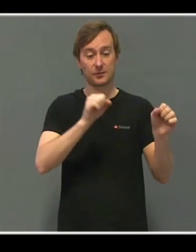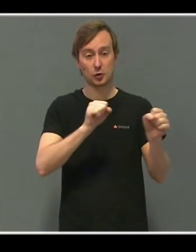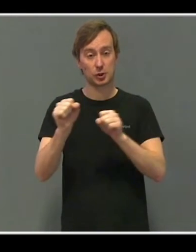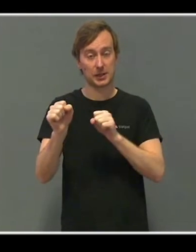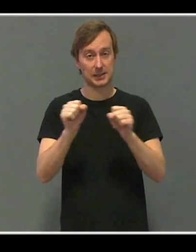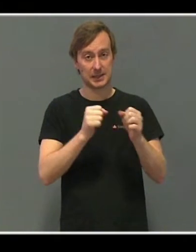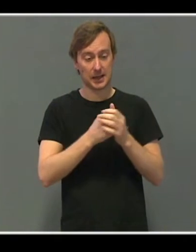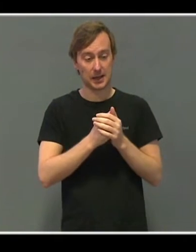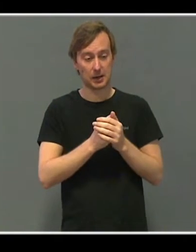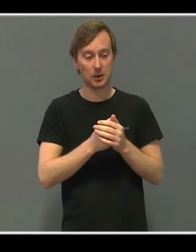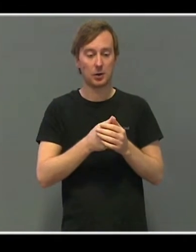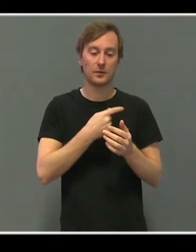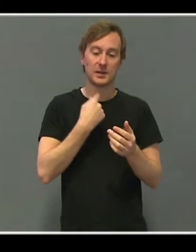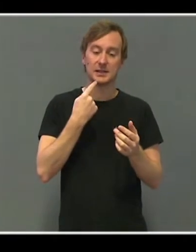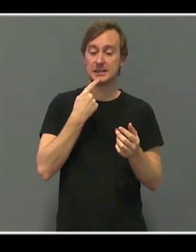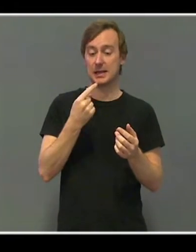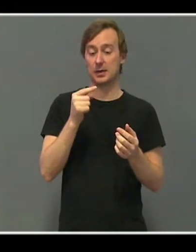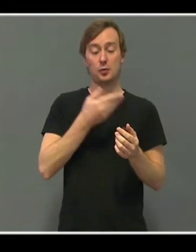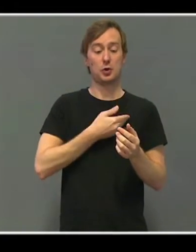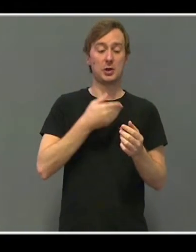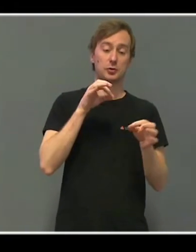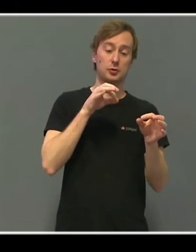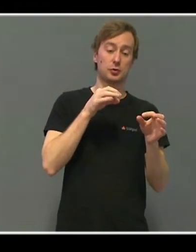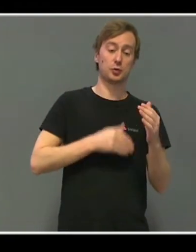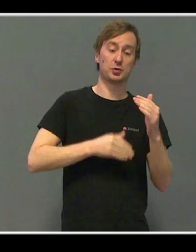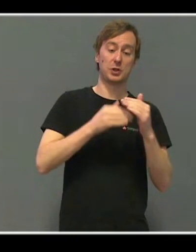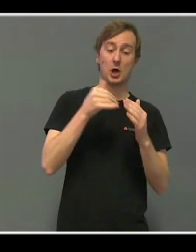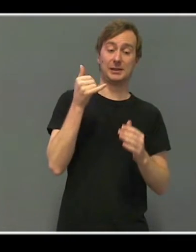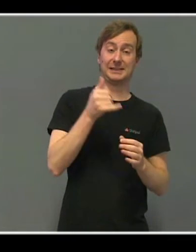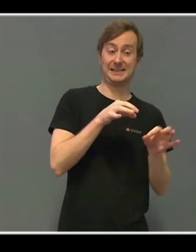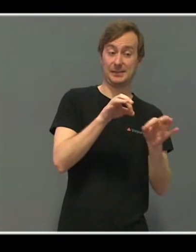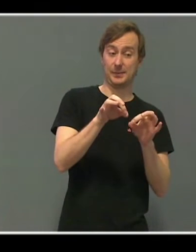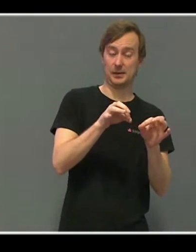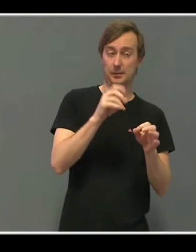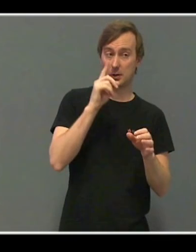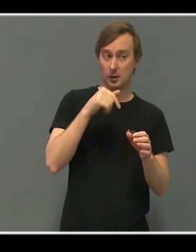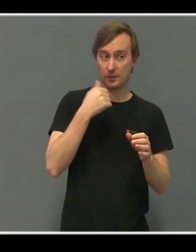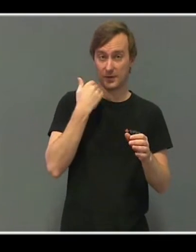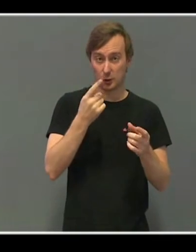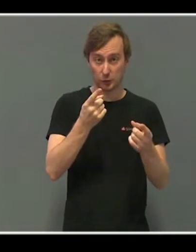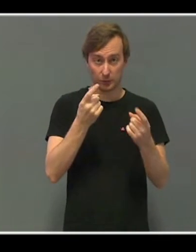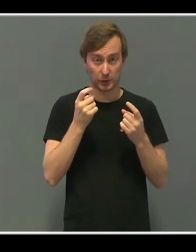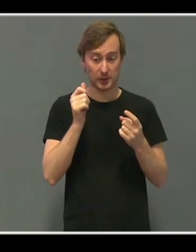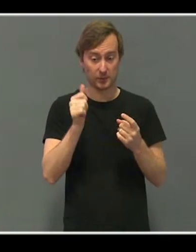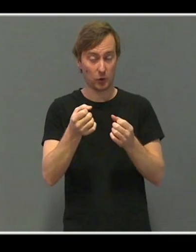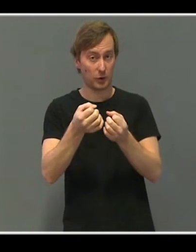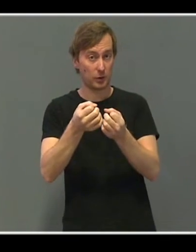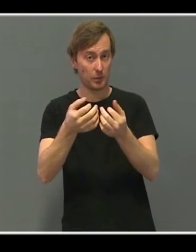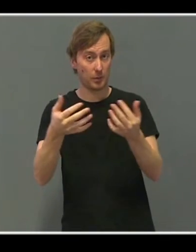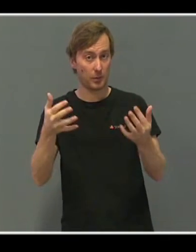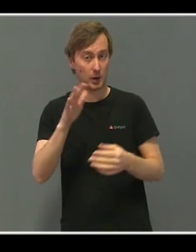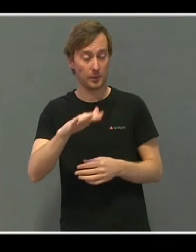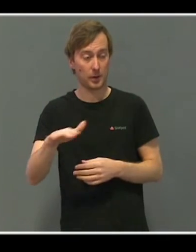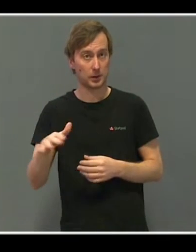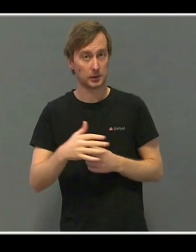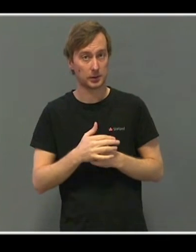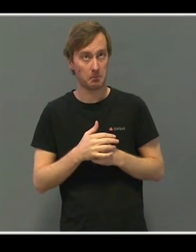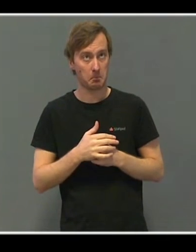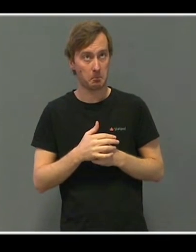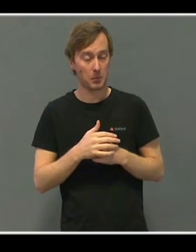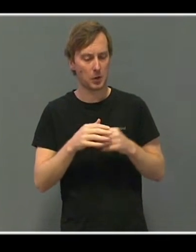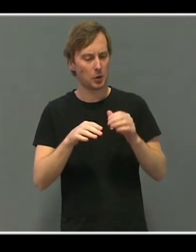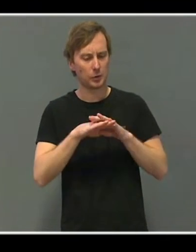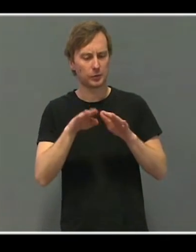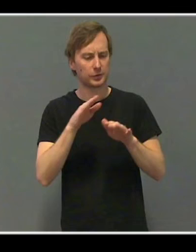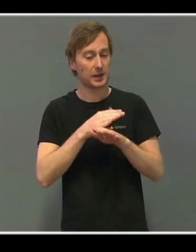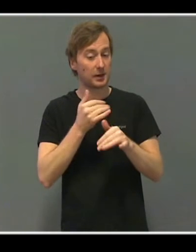er mye sosialt i spill, og så vet vi jo at det kan være nettopp utfordrende for mange barn. Hvordan skal man håndtere det,